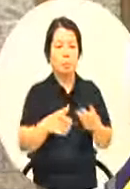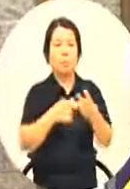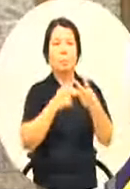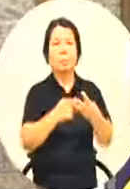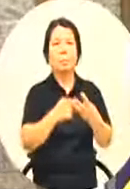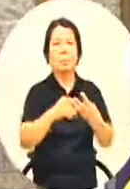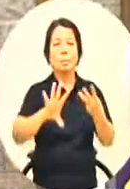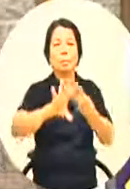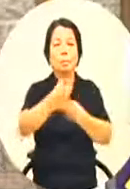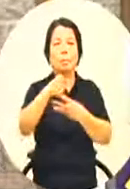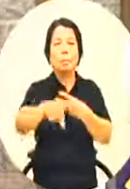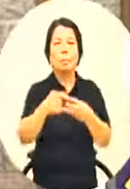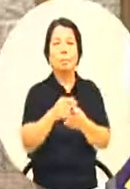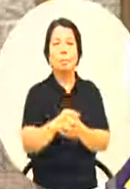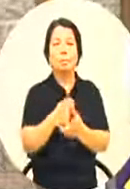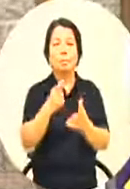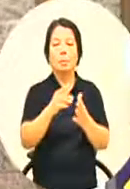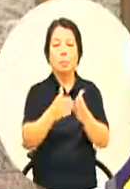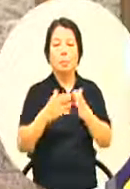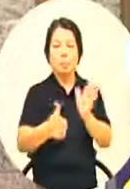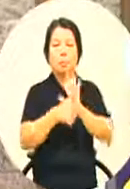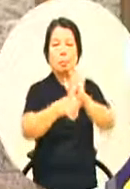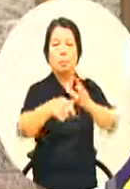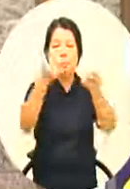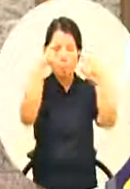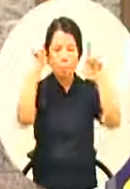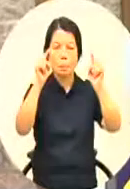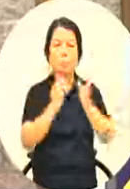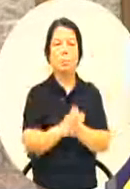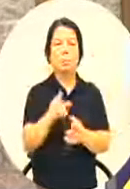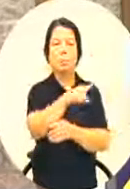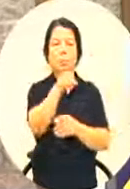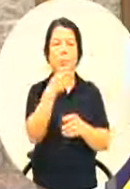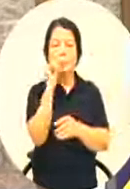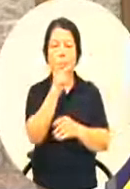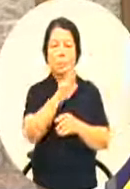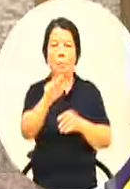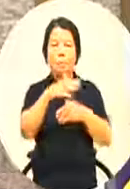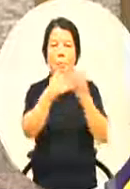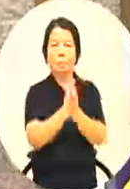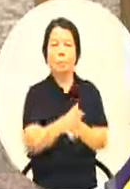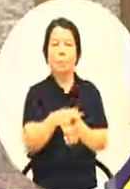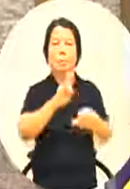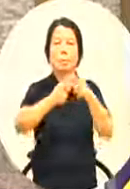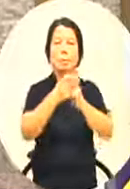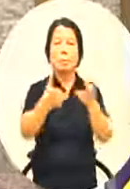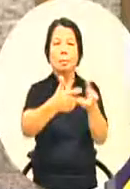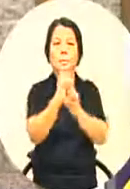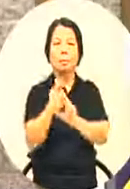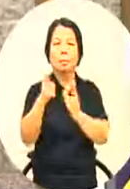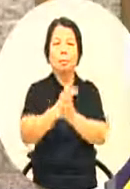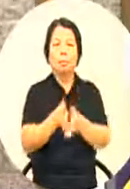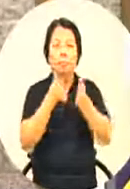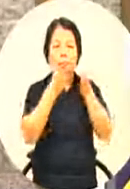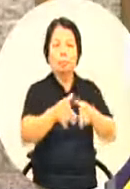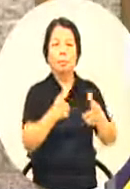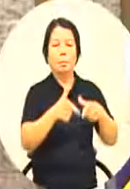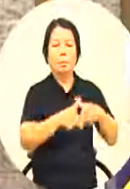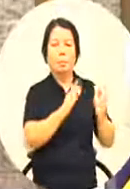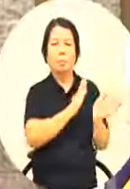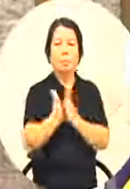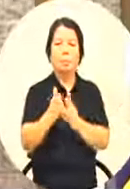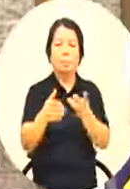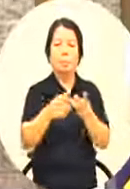就是国外的就是您讲的有名的大学他们其实各有特色像剑桥它就偏心理哲学哈佛呢它就是